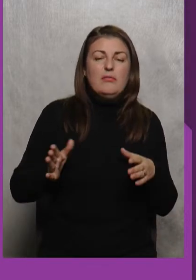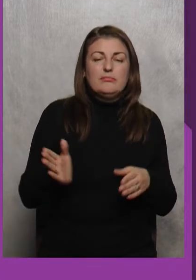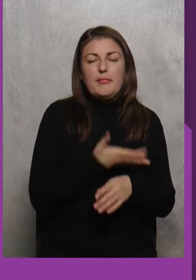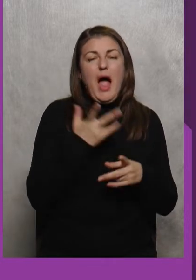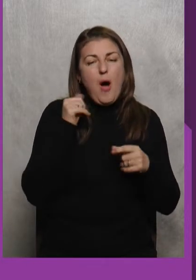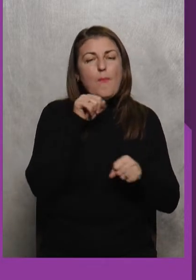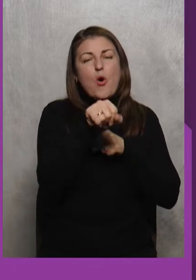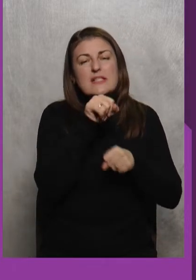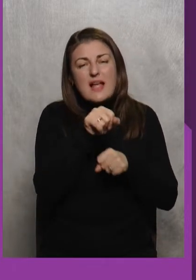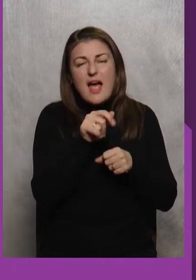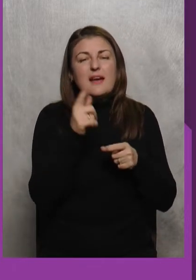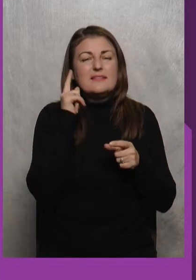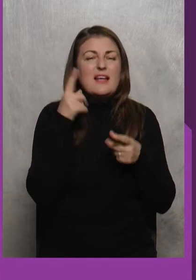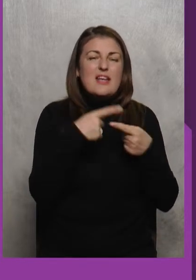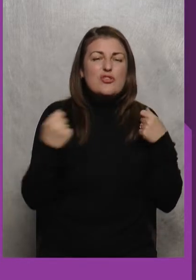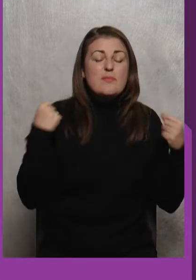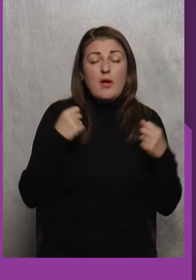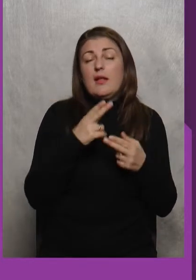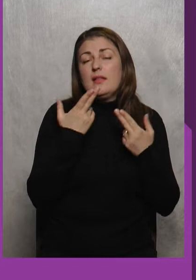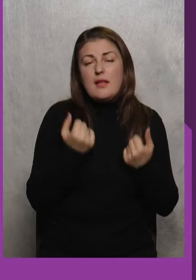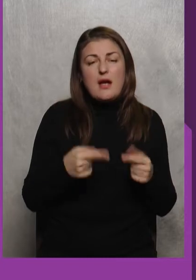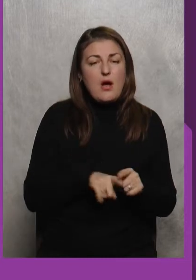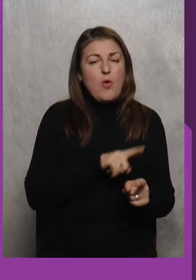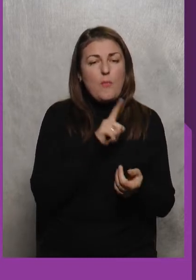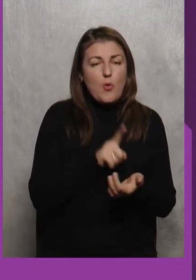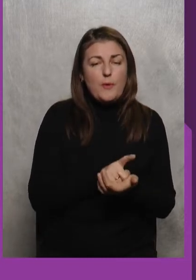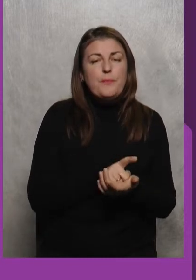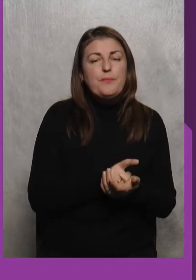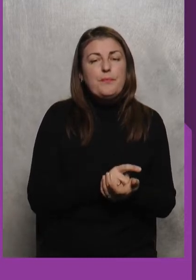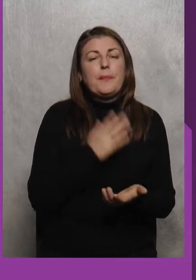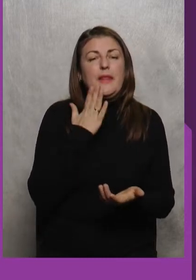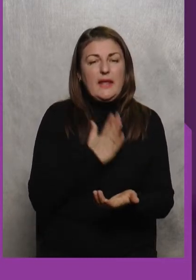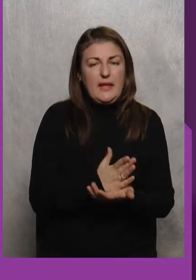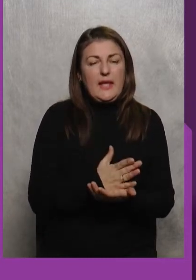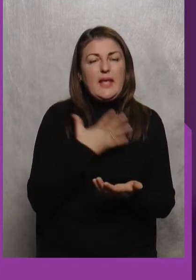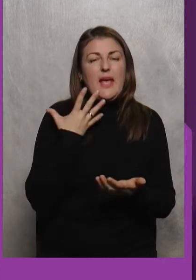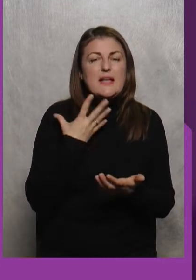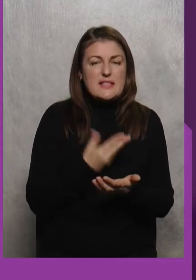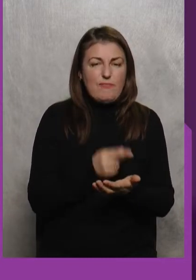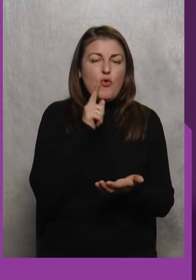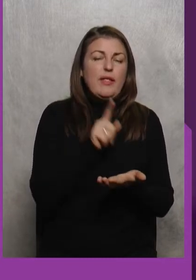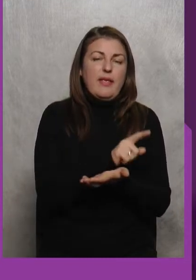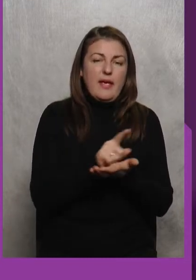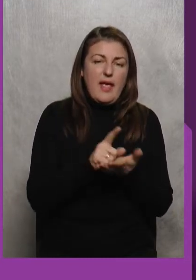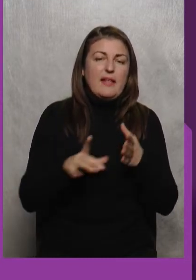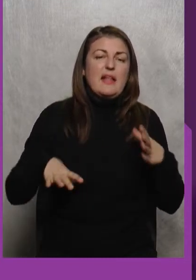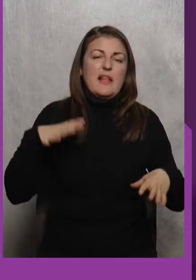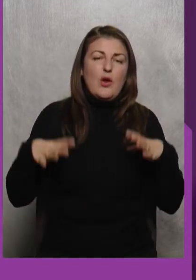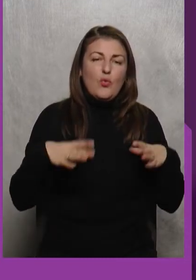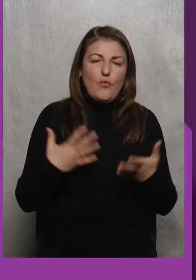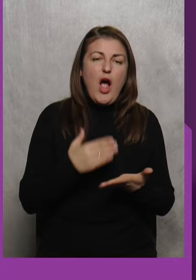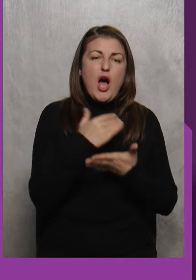боксери Там інші Спортсмени Так Обов'язково Є своє Дієта Тренування